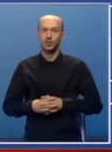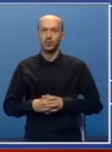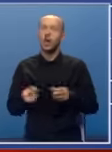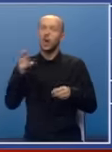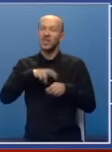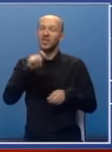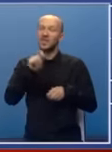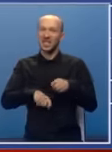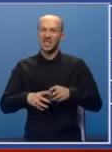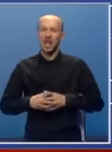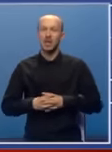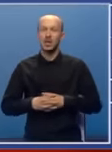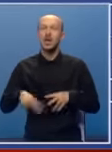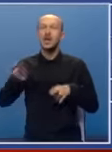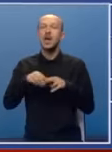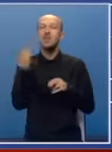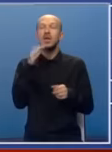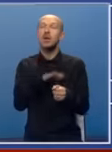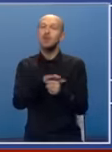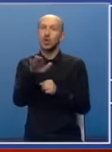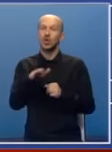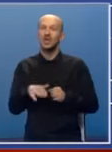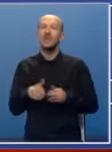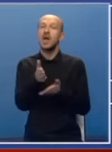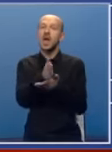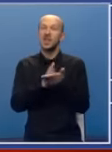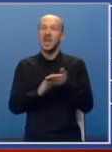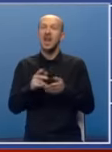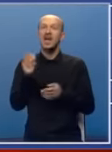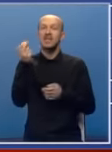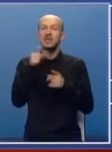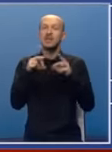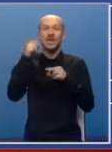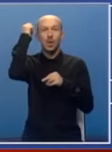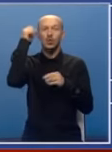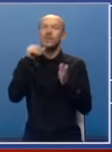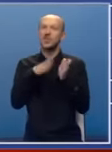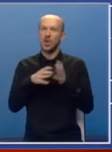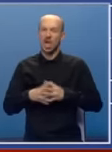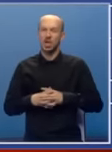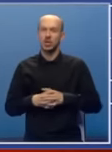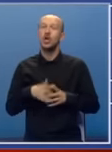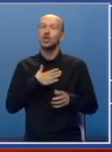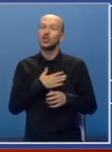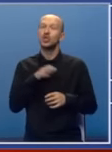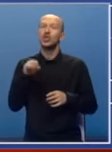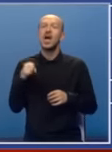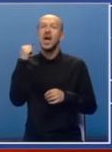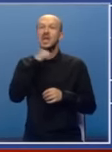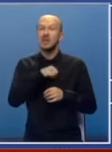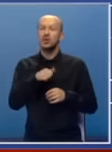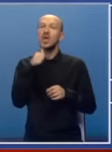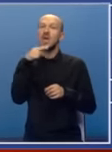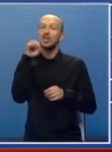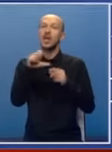uvede sankcije najpre protiv dela Srba sa Kosovo i Metohije, želeći da ih kriminalizuje